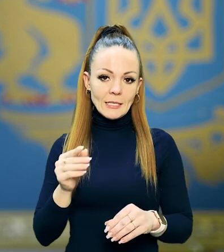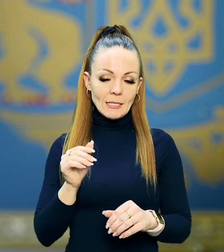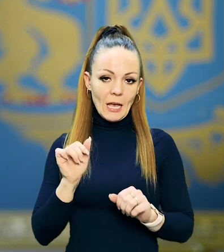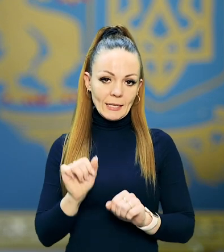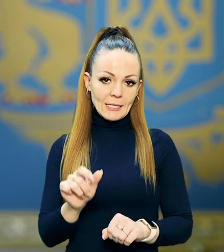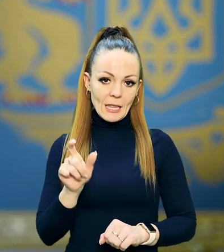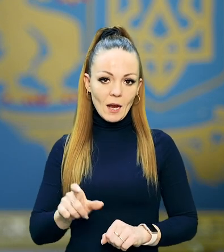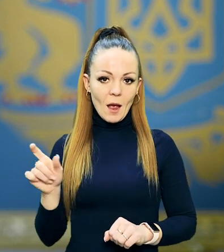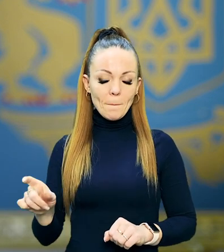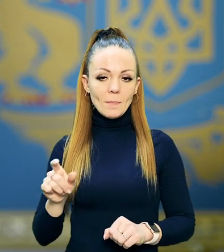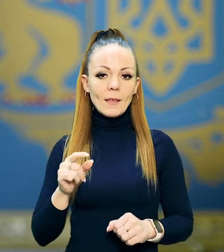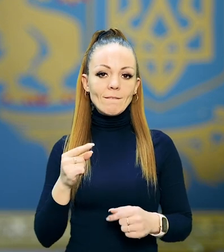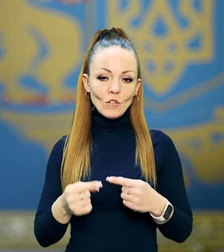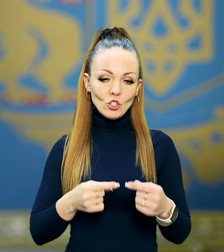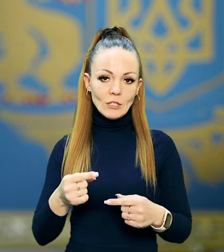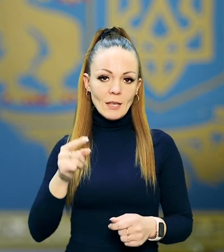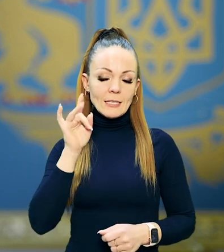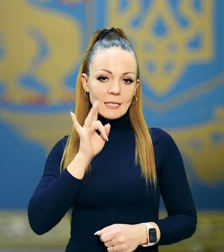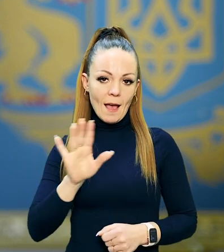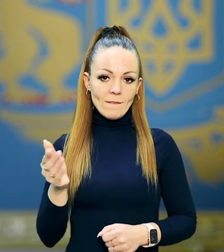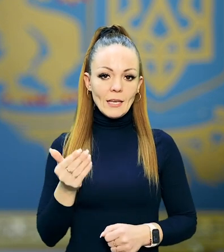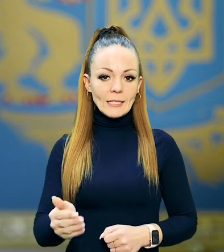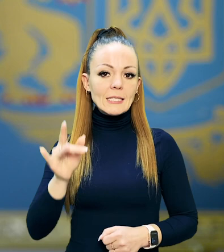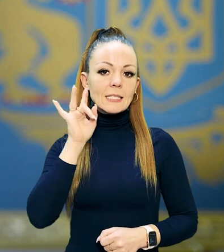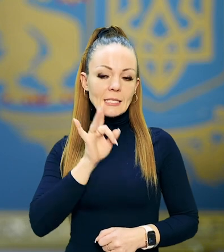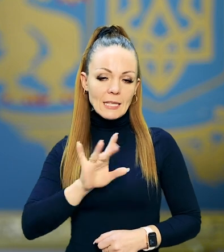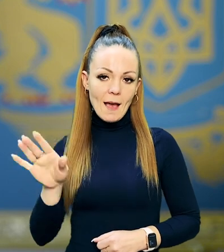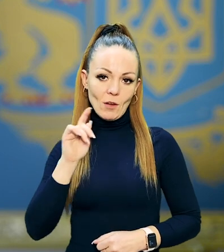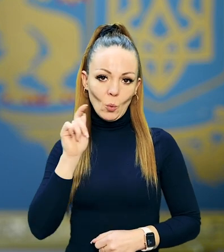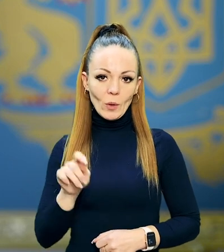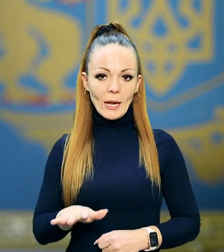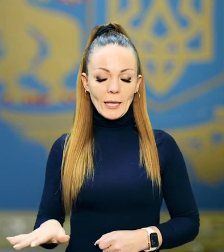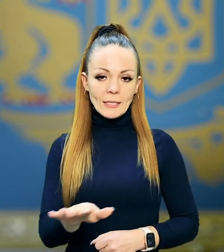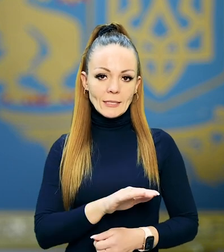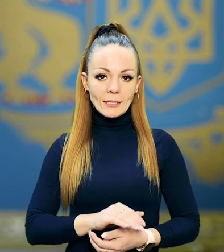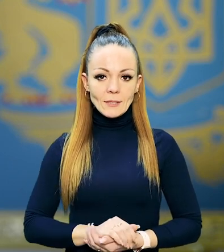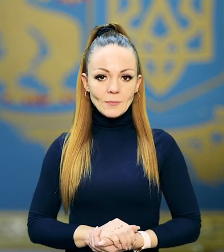слава всім її захисникам. Вічна слава їй. Слава Україні!